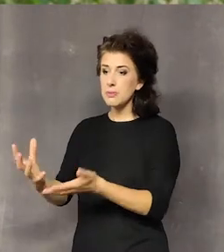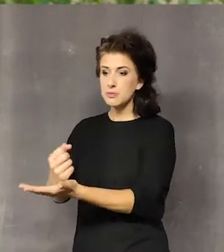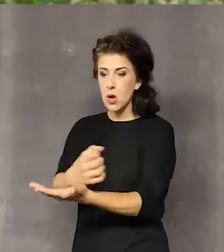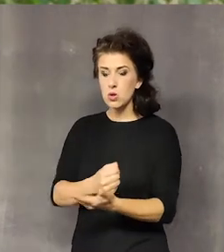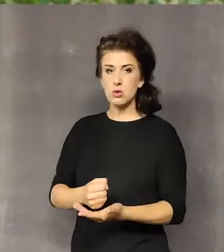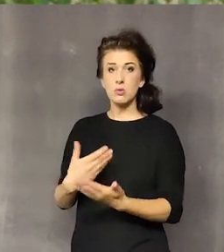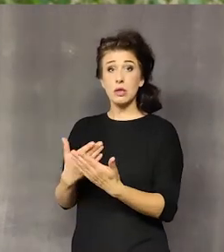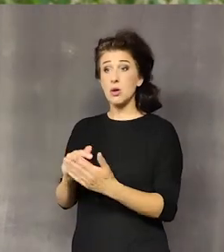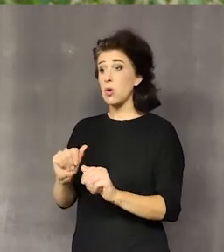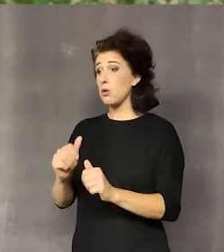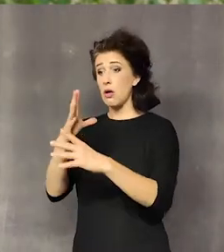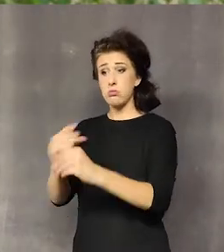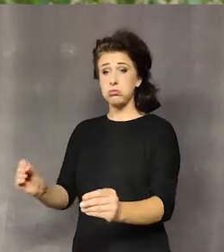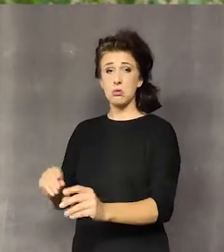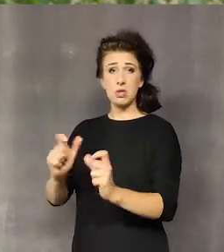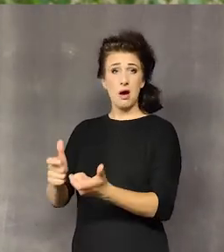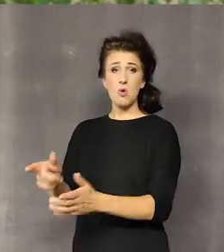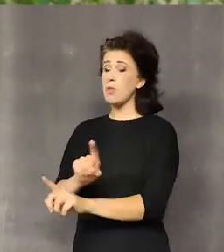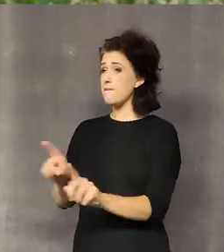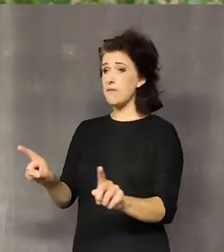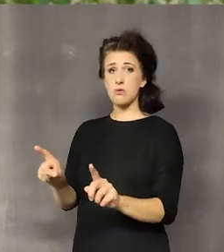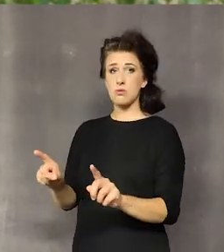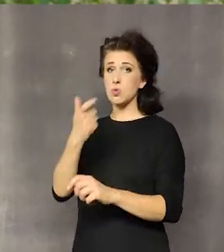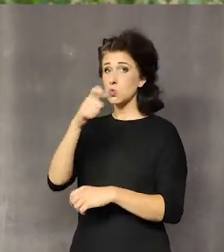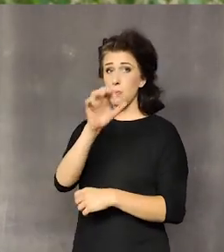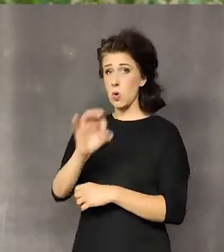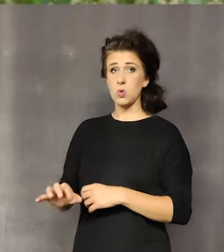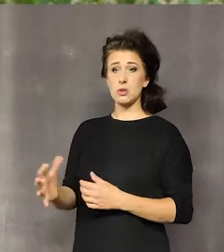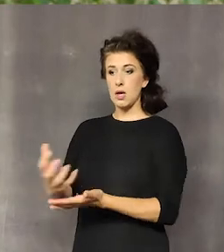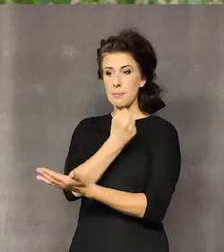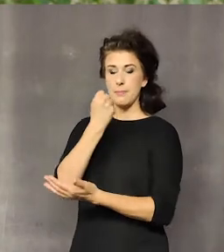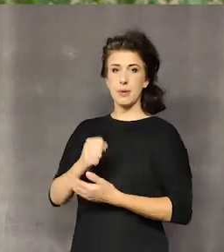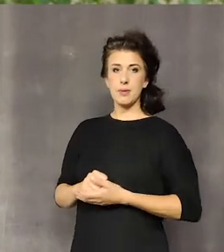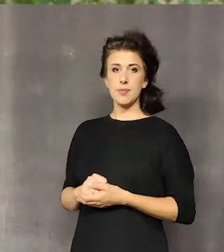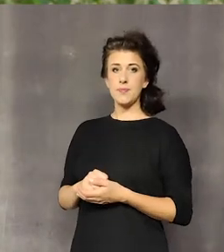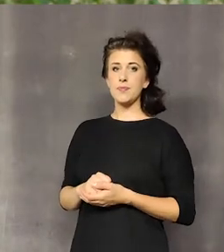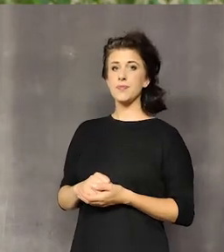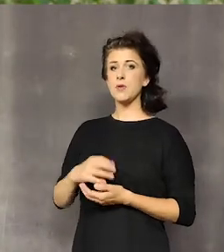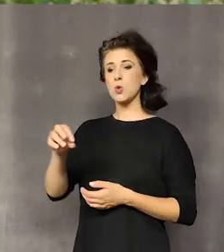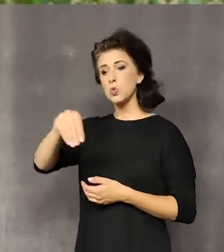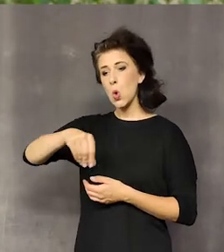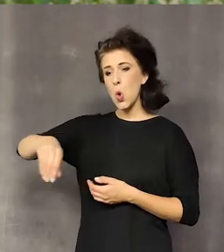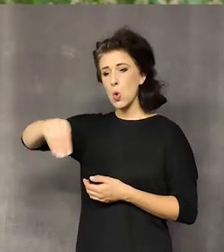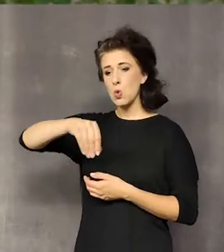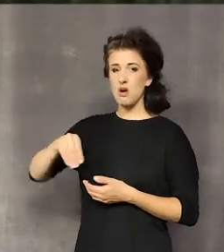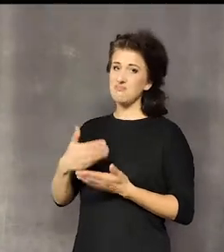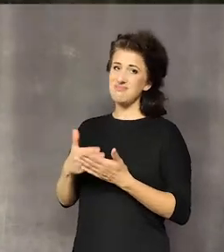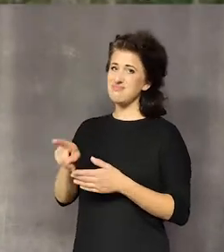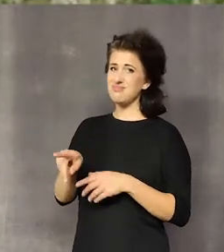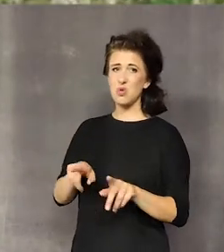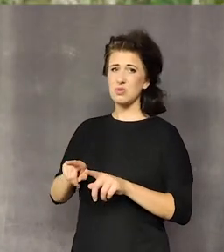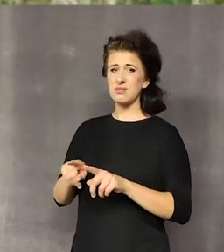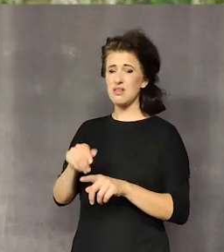stanowisko nie wyginęło. Więc zbieracz, który zbiera 100% zioła z danego stanowiska to jest samobójca.